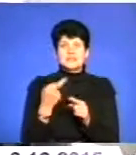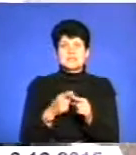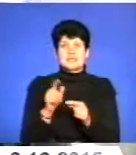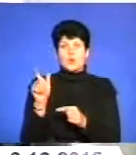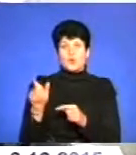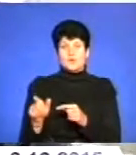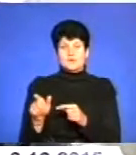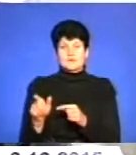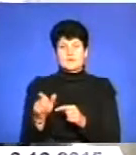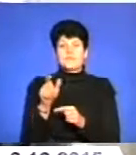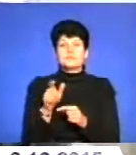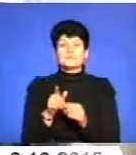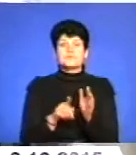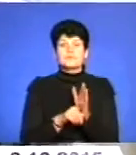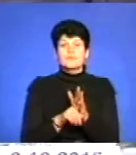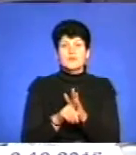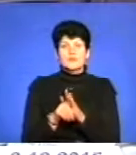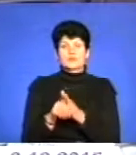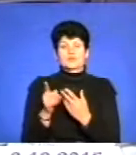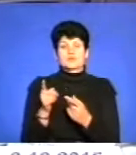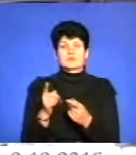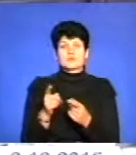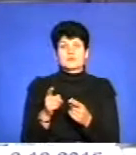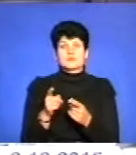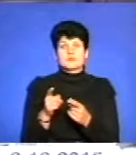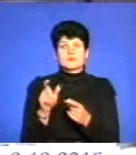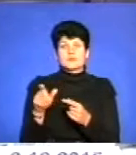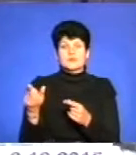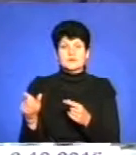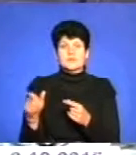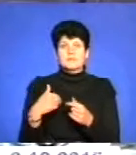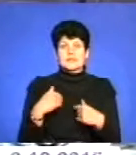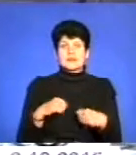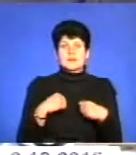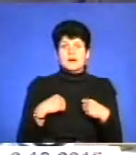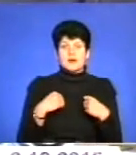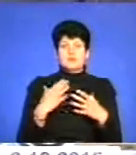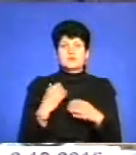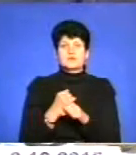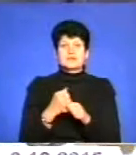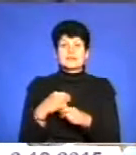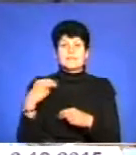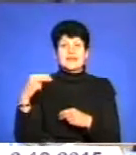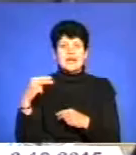Зараз почнуться відіграватись на людях. Намагаємося ввати якісь перерви,